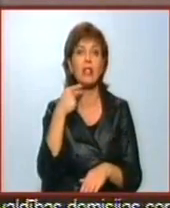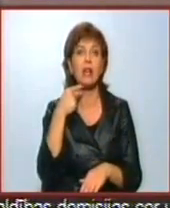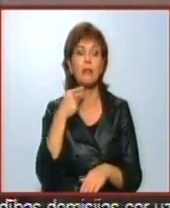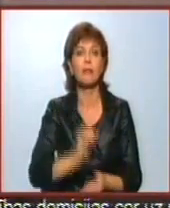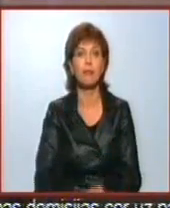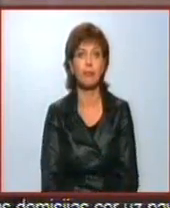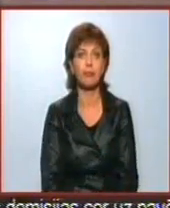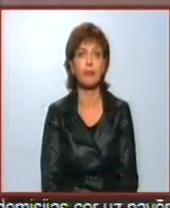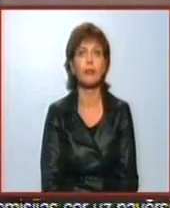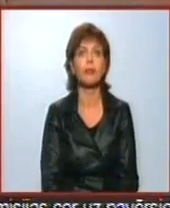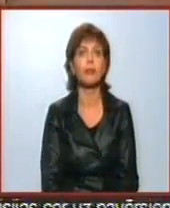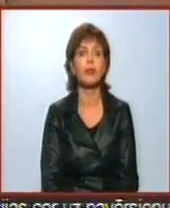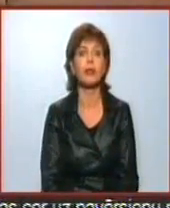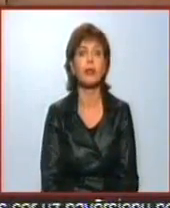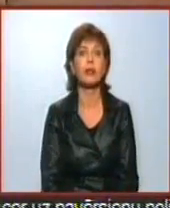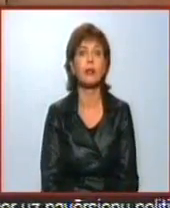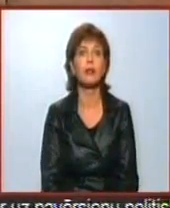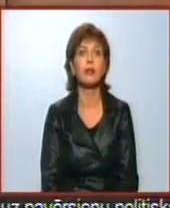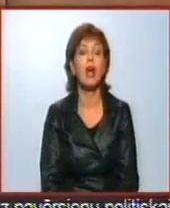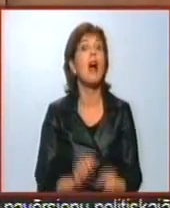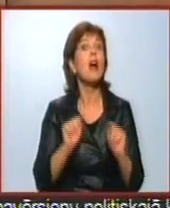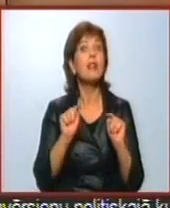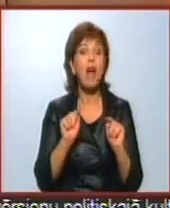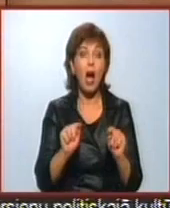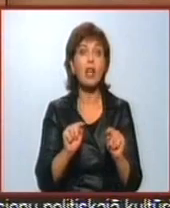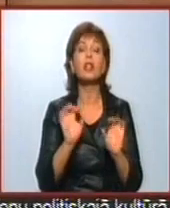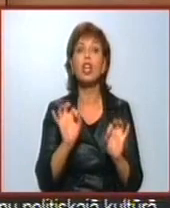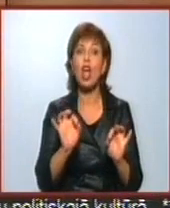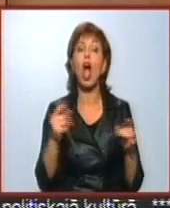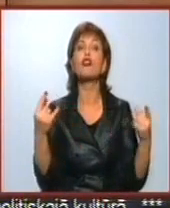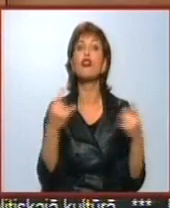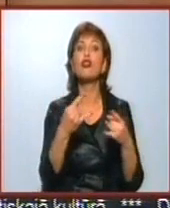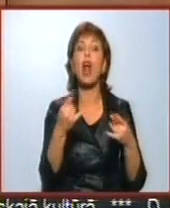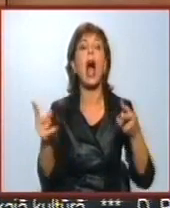Vai Rīgas domas vadība? Tātad šī bija tieši rēdi no Rīgas domas, Rīgas mērs.